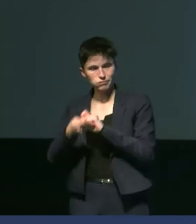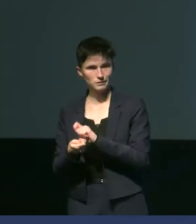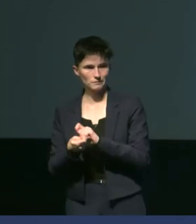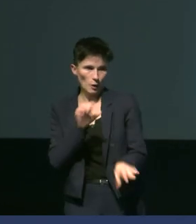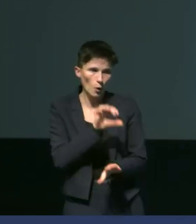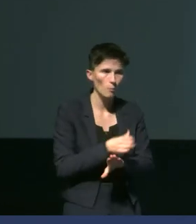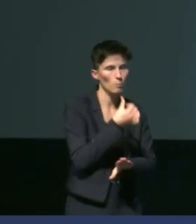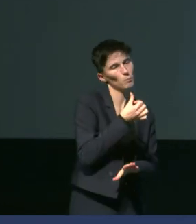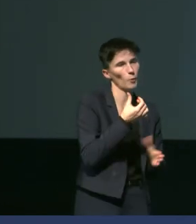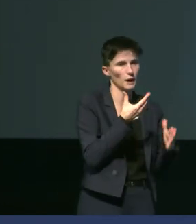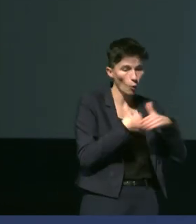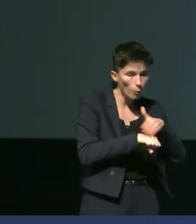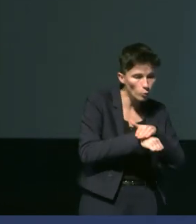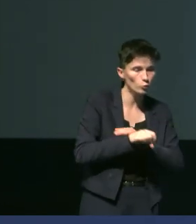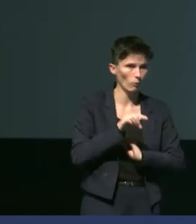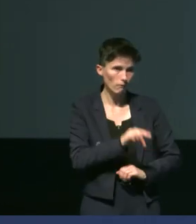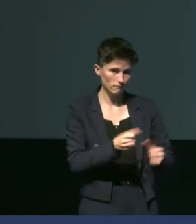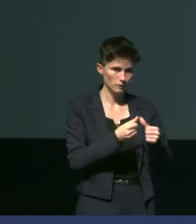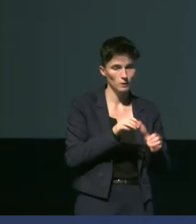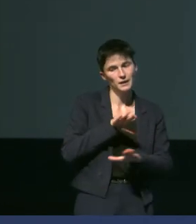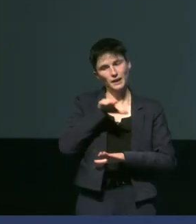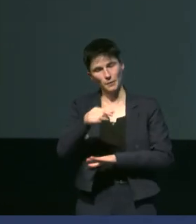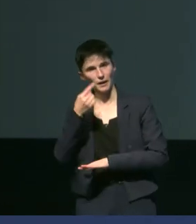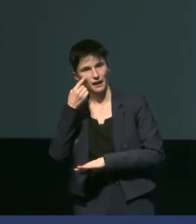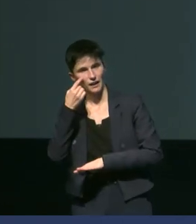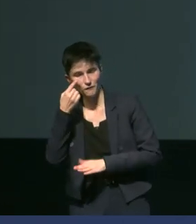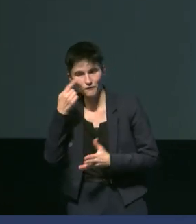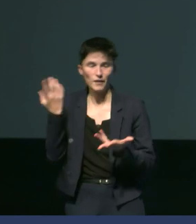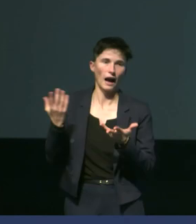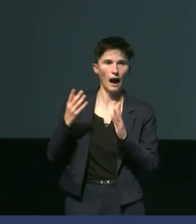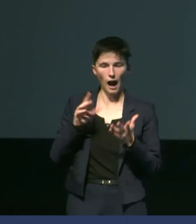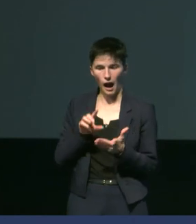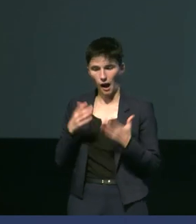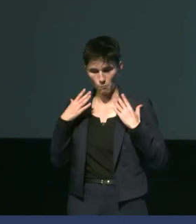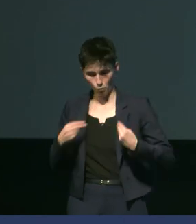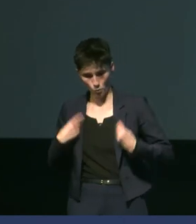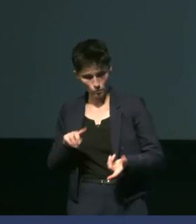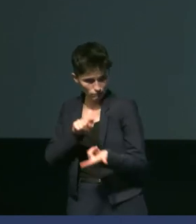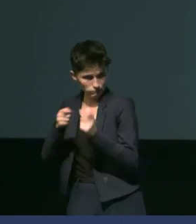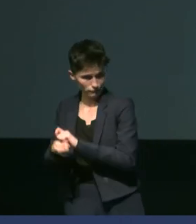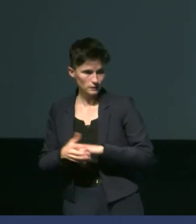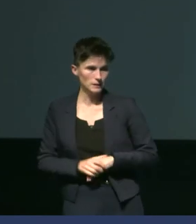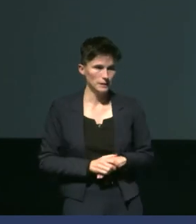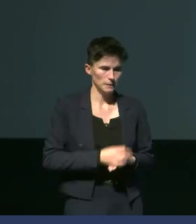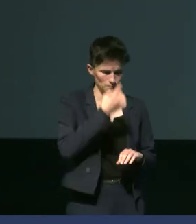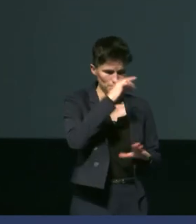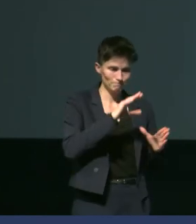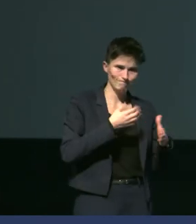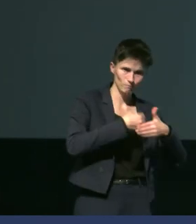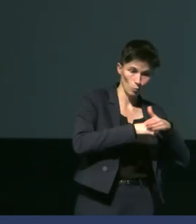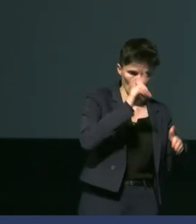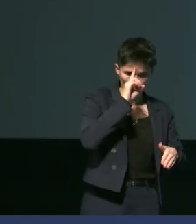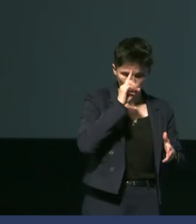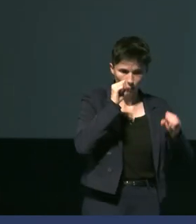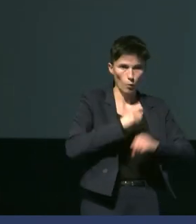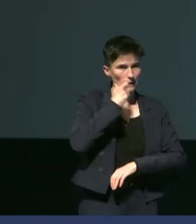l'activité de reproduction et puis on terminera par l'activité de muer en dernier. Se reproduire pour assurer la pérennité de